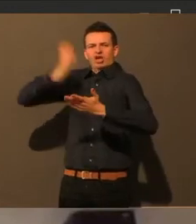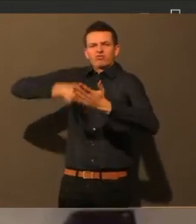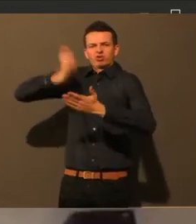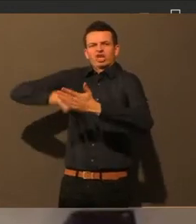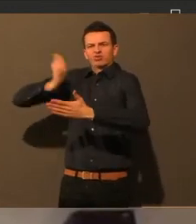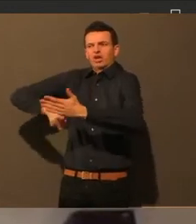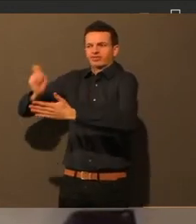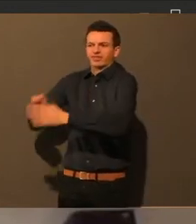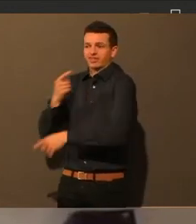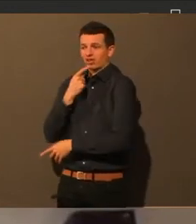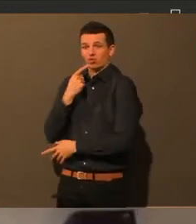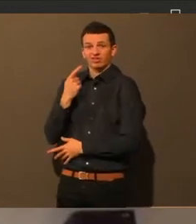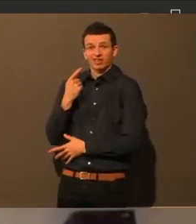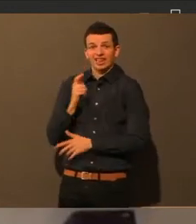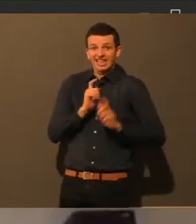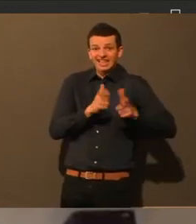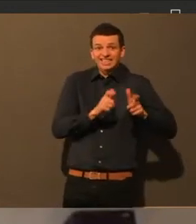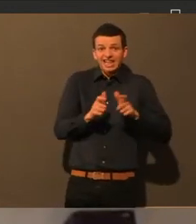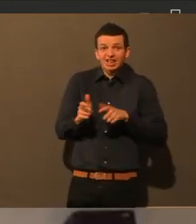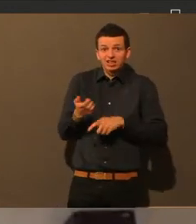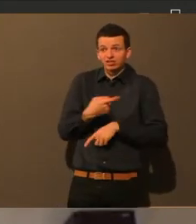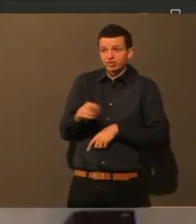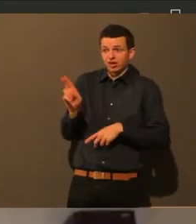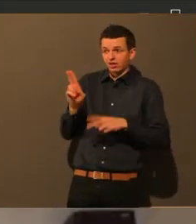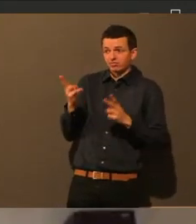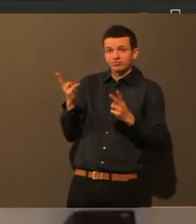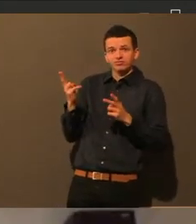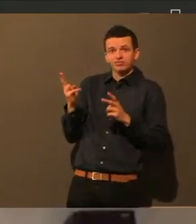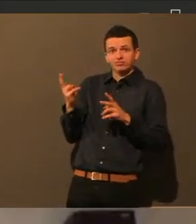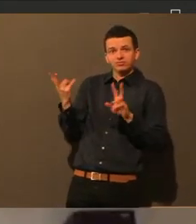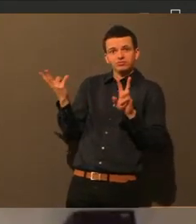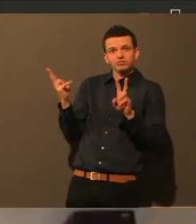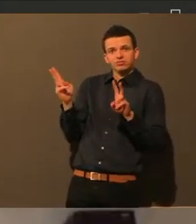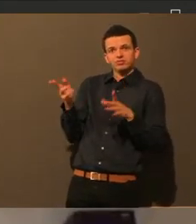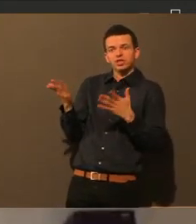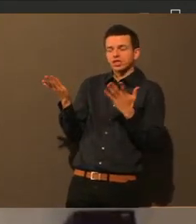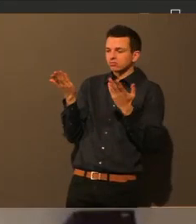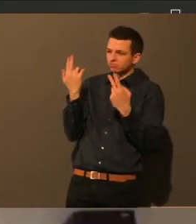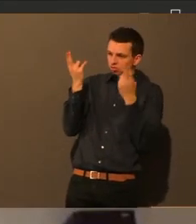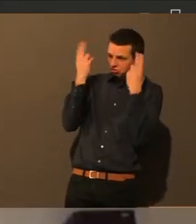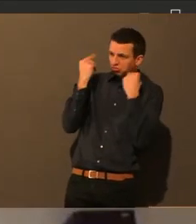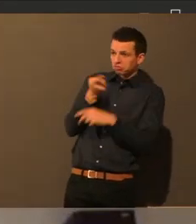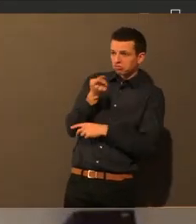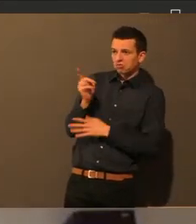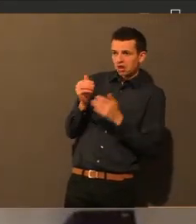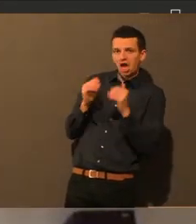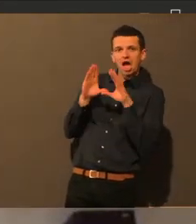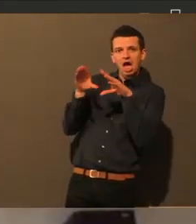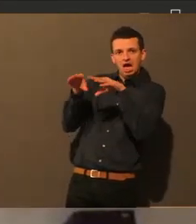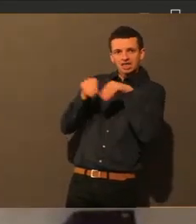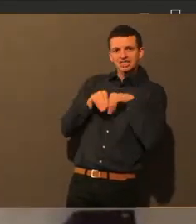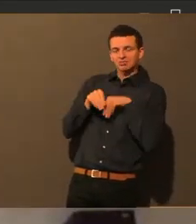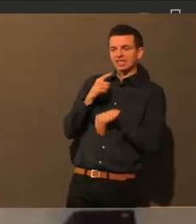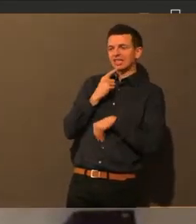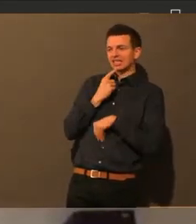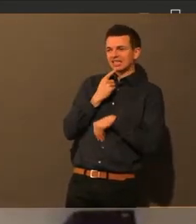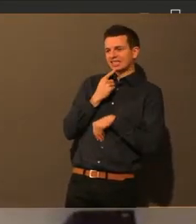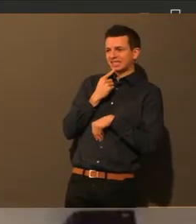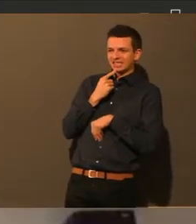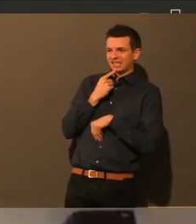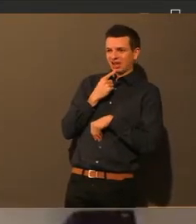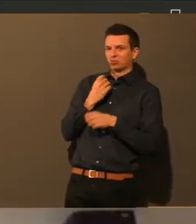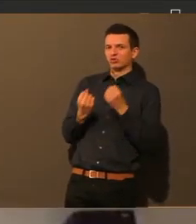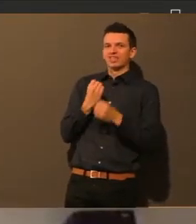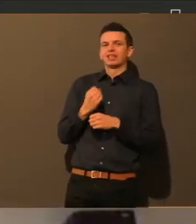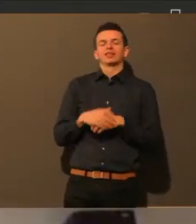nicht, dass wir immer nur mit Law & Order arbeiten. Aber vielleicht muss man zur Systematik. Also die Bußgelder, die eingenommen werden, wenn jemand eine